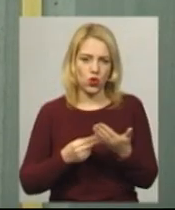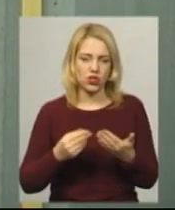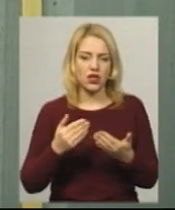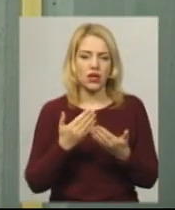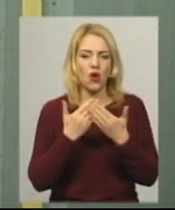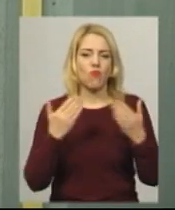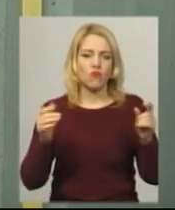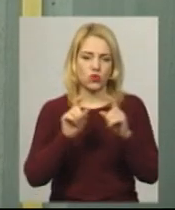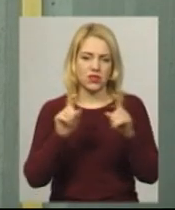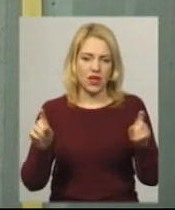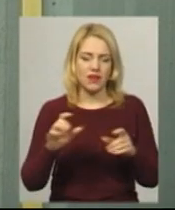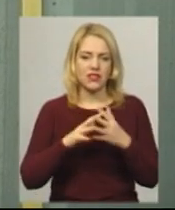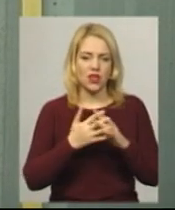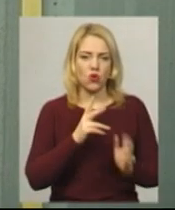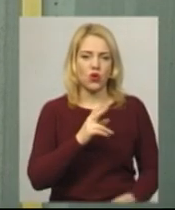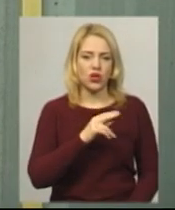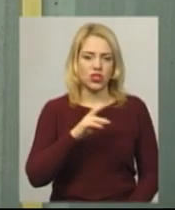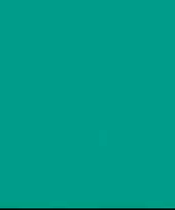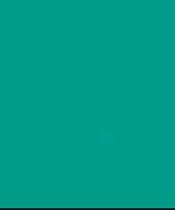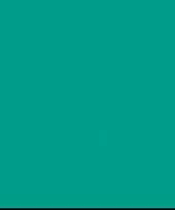Дем'ян Цегольник. Новини на Суспільному. Хмельниччина.